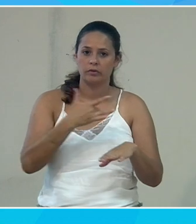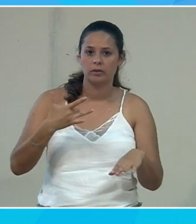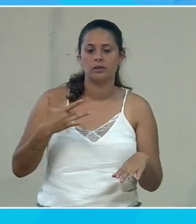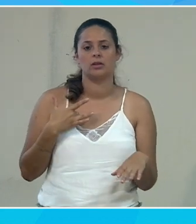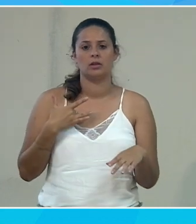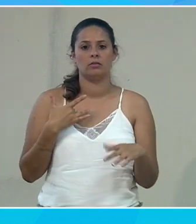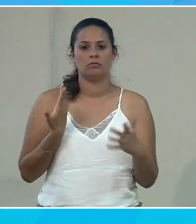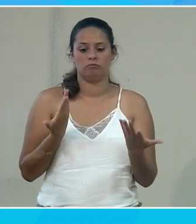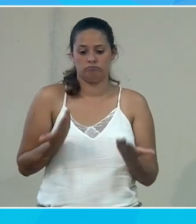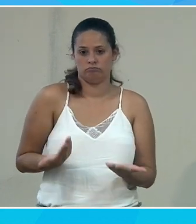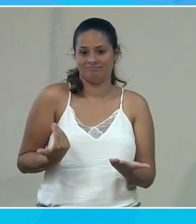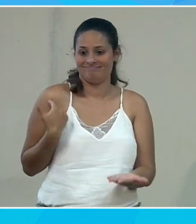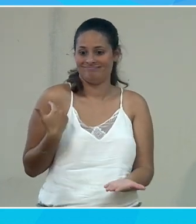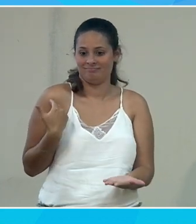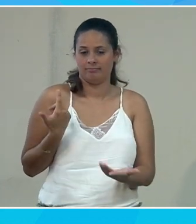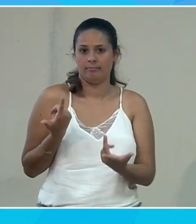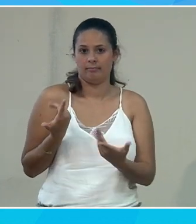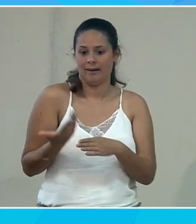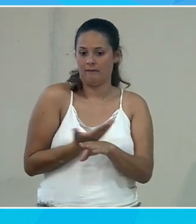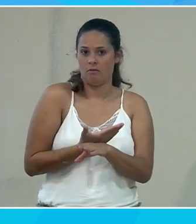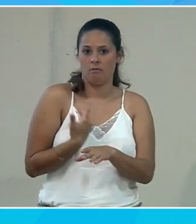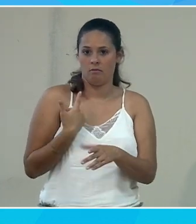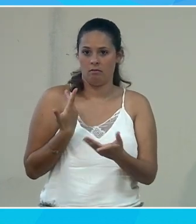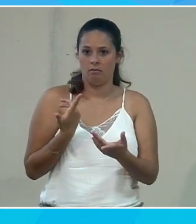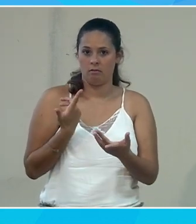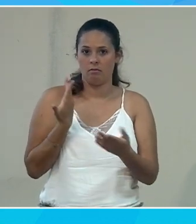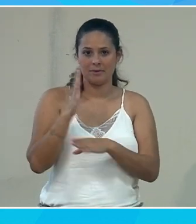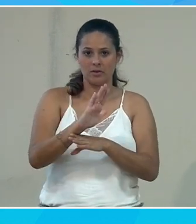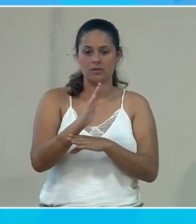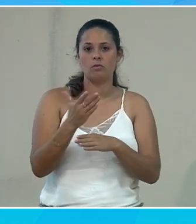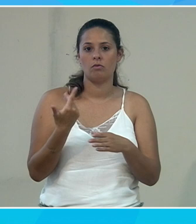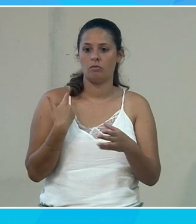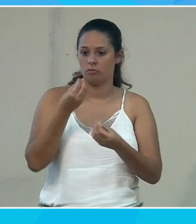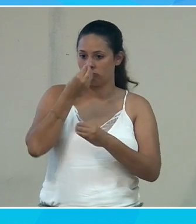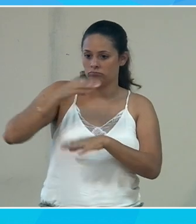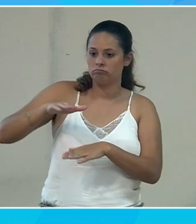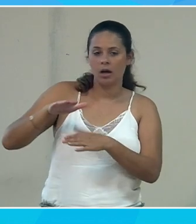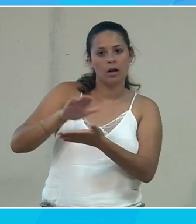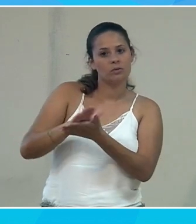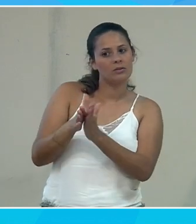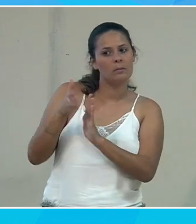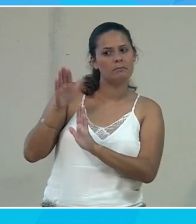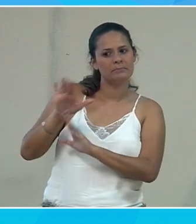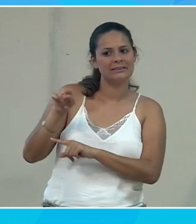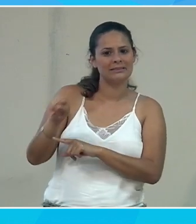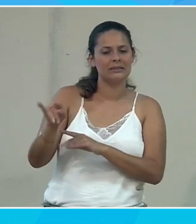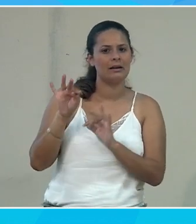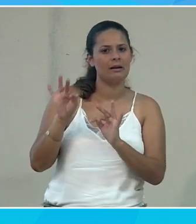Je viens de quitter juste précédemment, avant notre présentation, une association qui tourne autour des